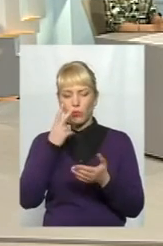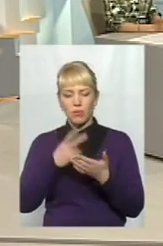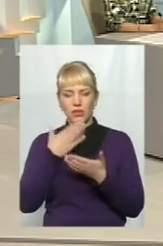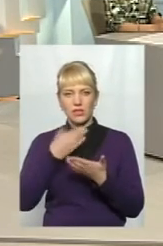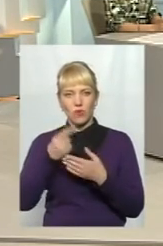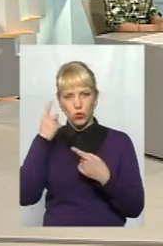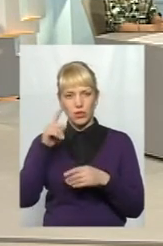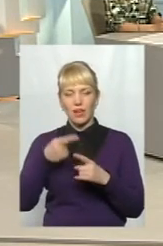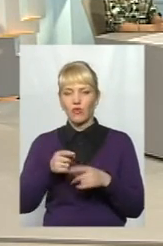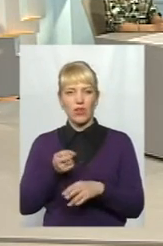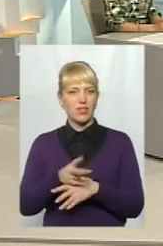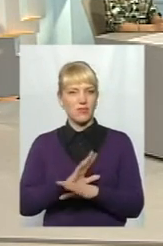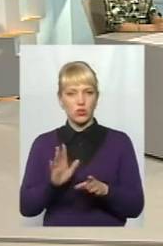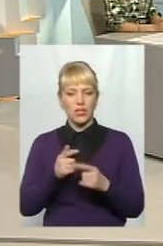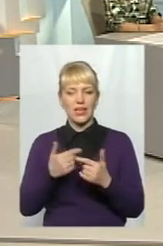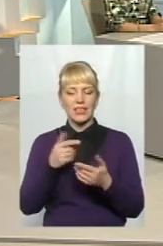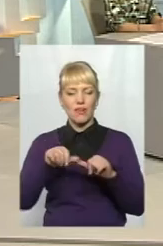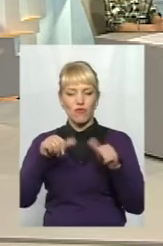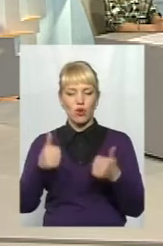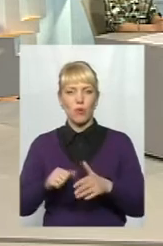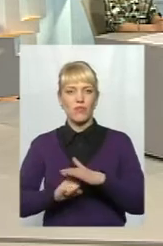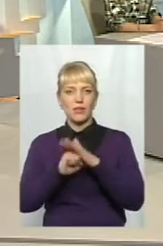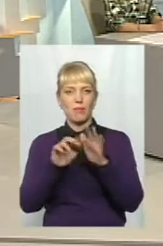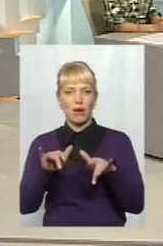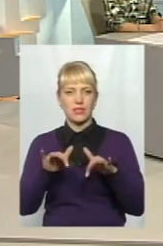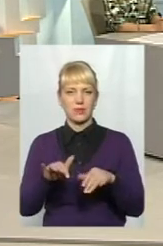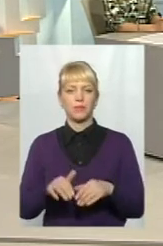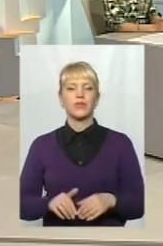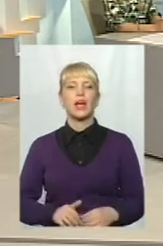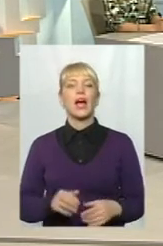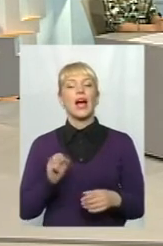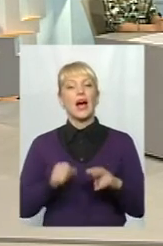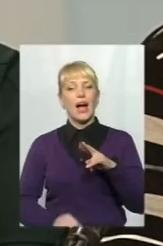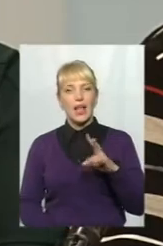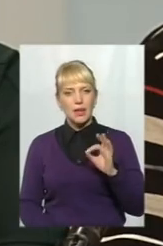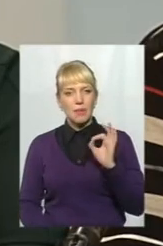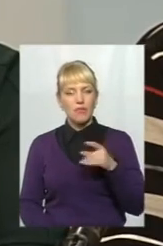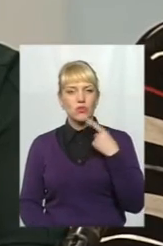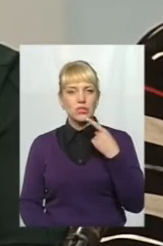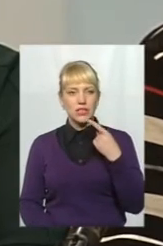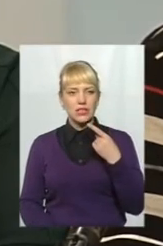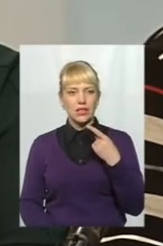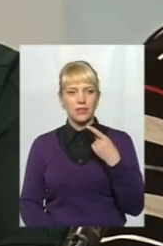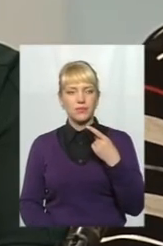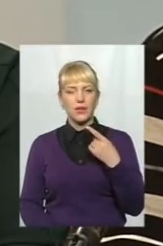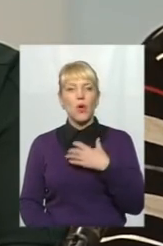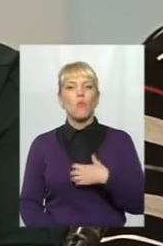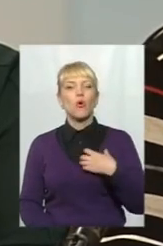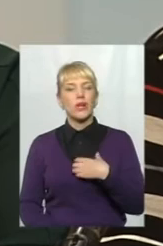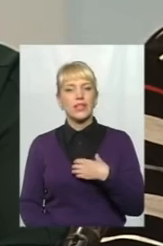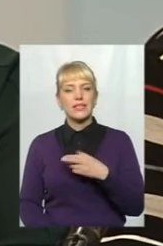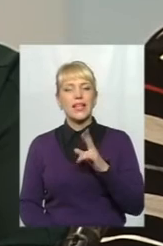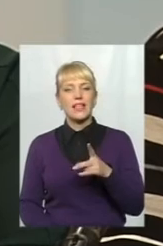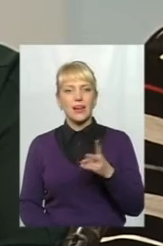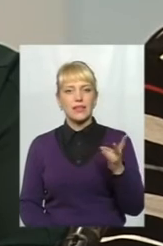відкидається. Правильно? У нас сформовані бази, наприклад, є сьогодні. Але от правильно сказали ви слово, пріоритетність. От як можна